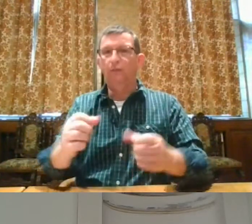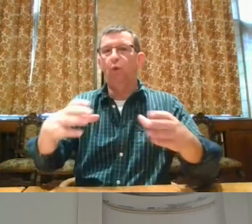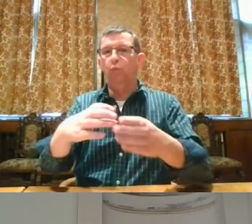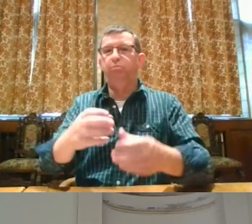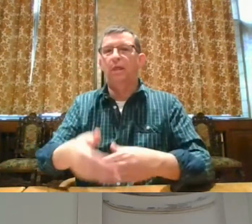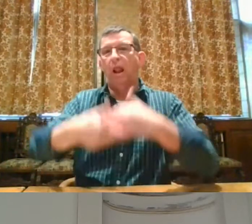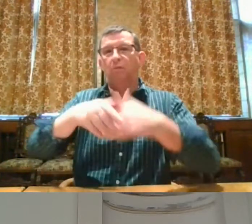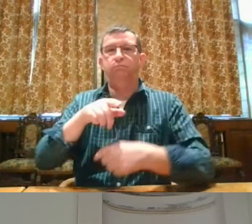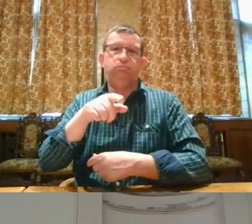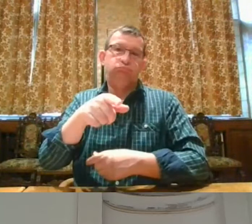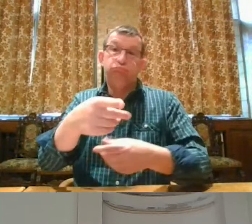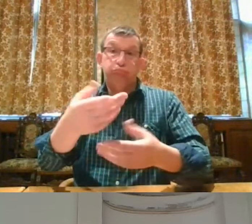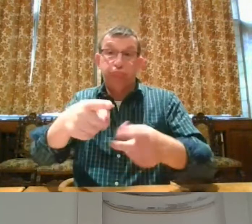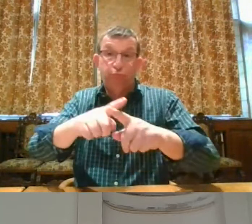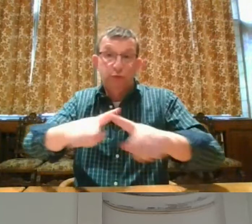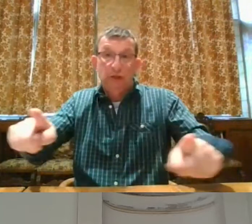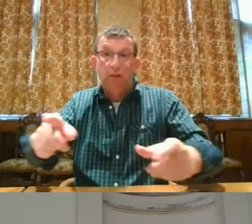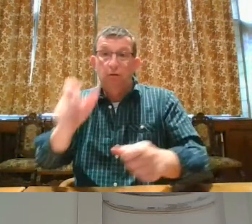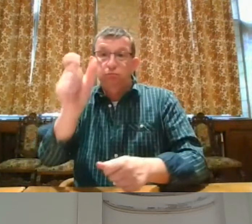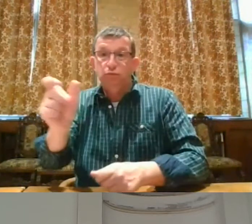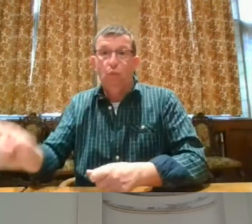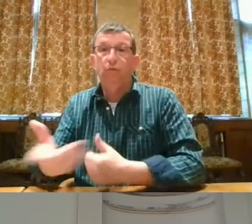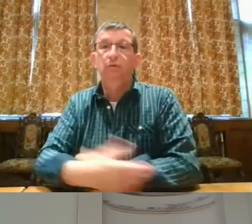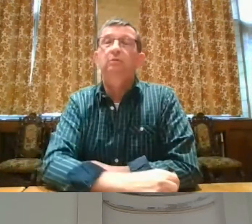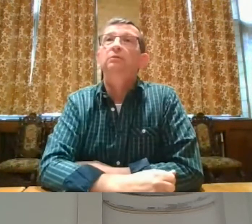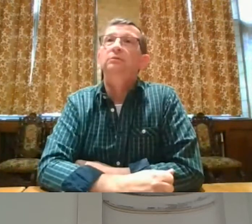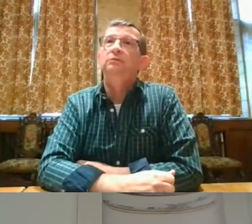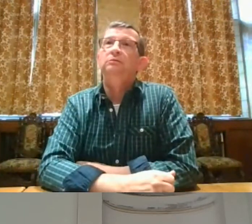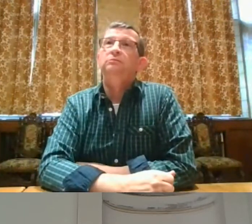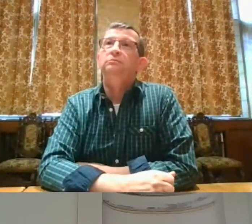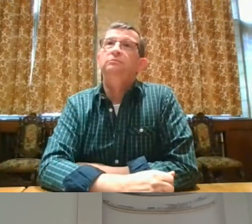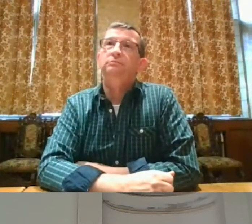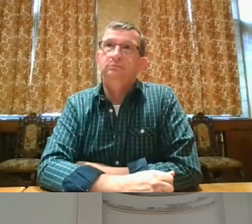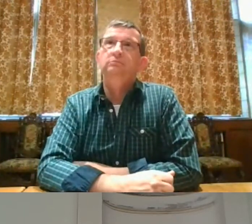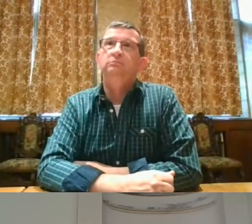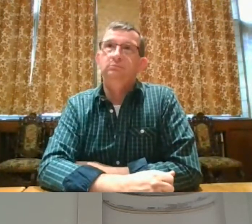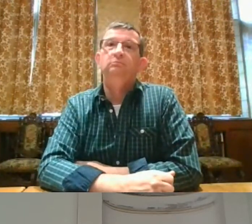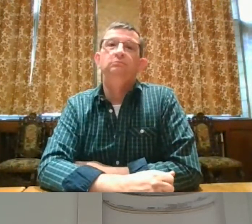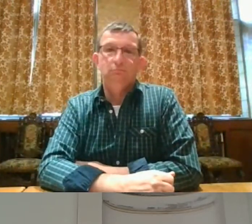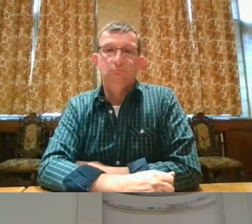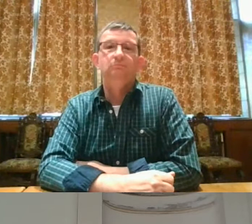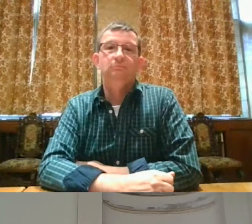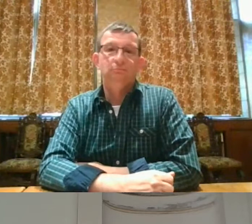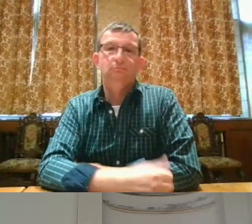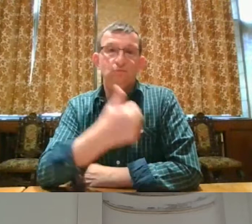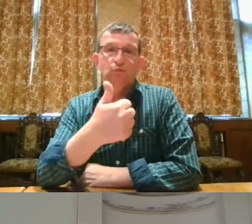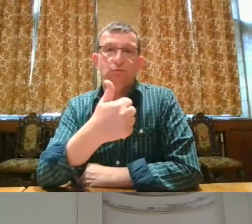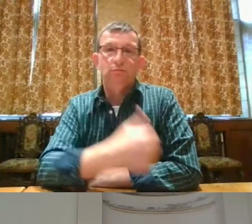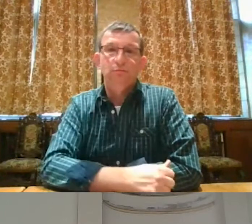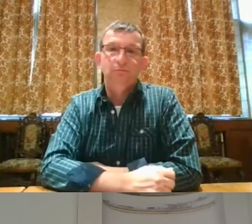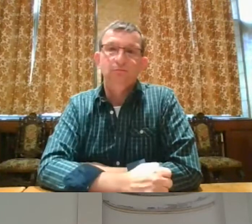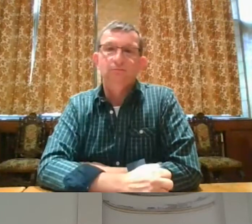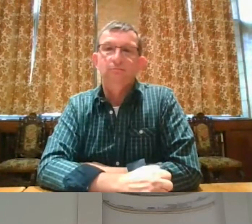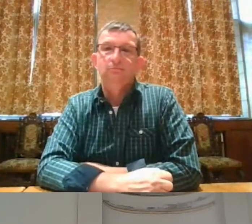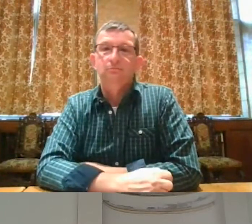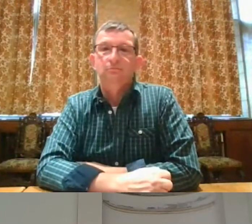Dus die groep kan jullie dan verder helpen. En zij hebben elk hun contactpersoon. Oké.